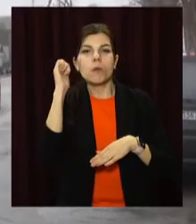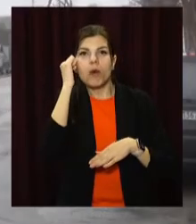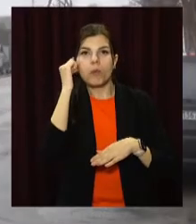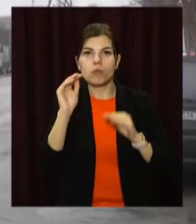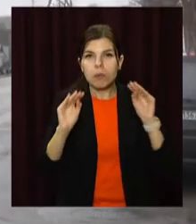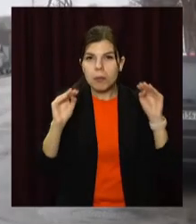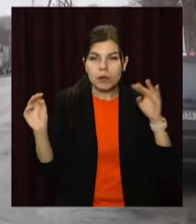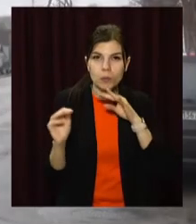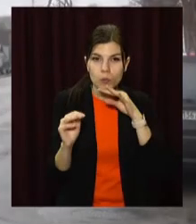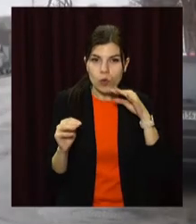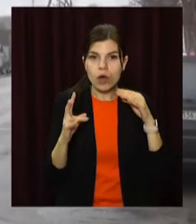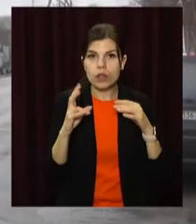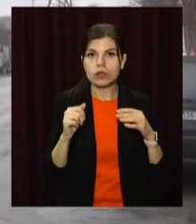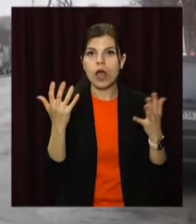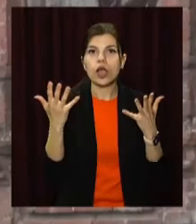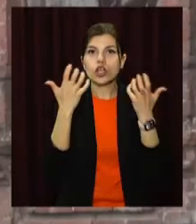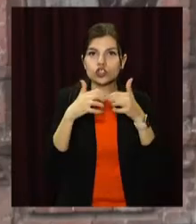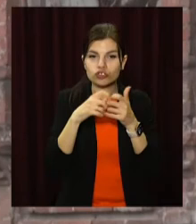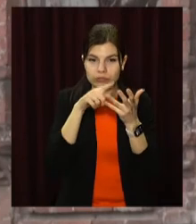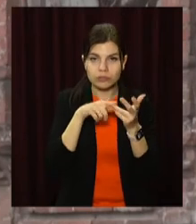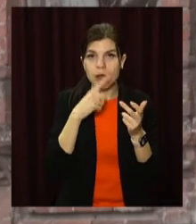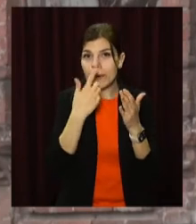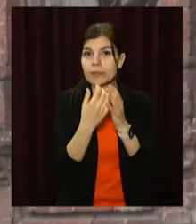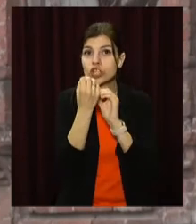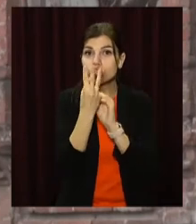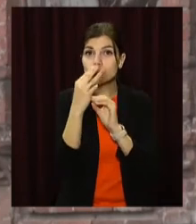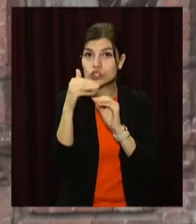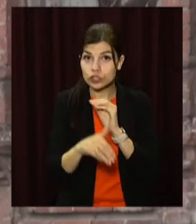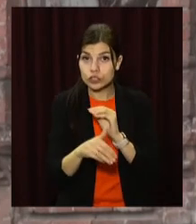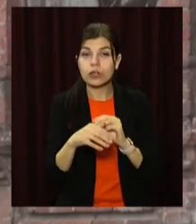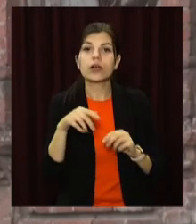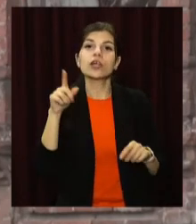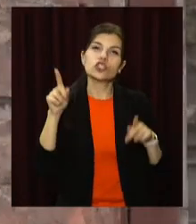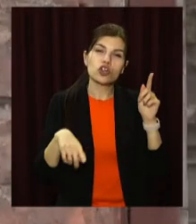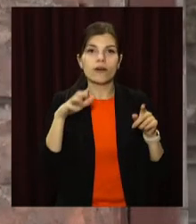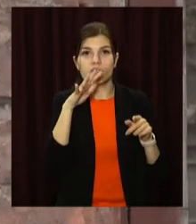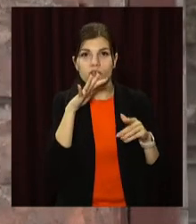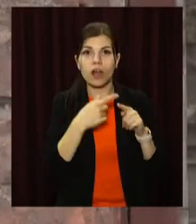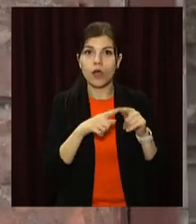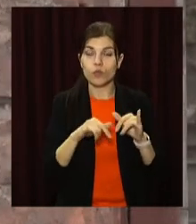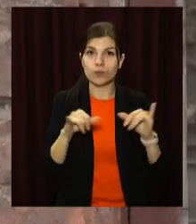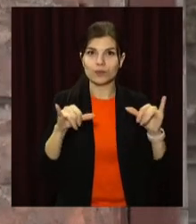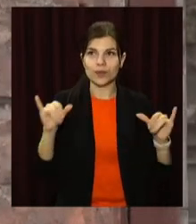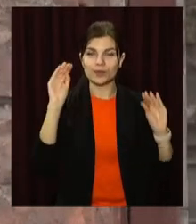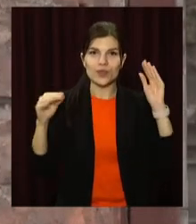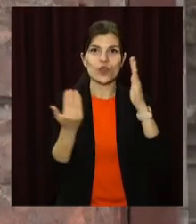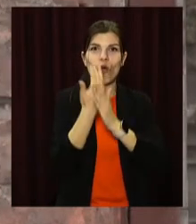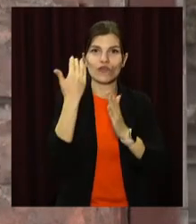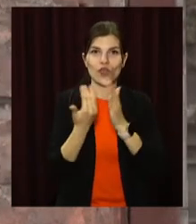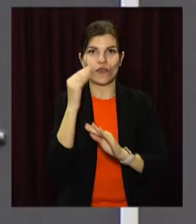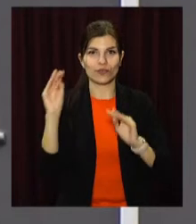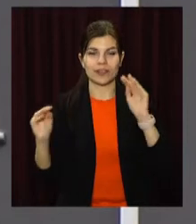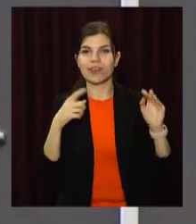'яток, що знаходяться на обліку. Загалом їх майже 13 тисяч. І час від часу цей список збільшується. Причому,